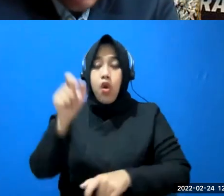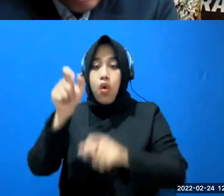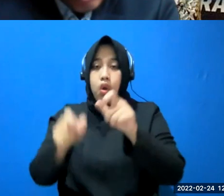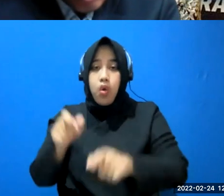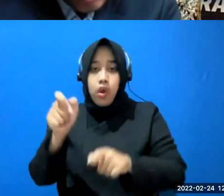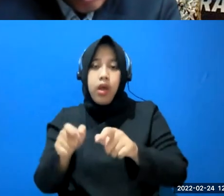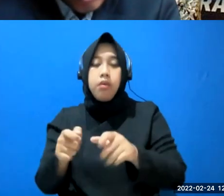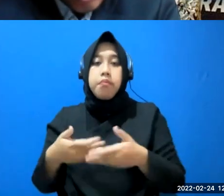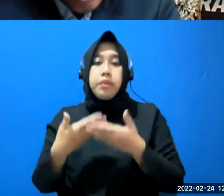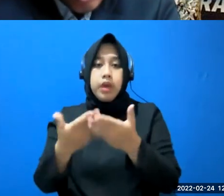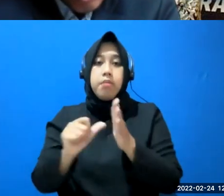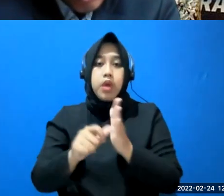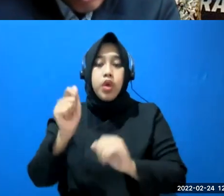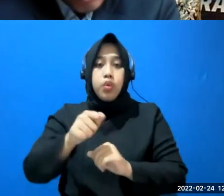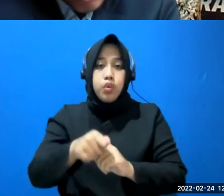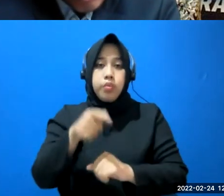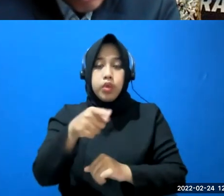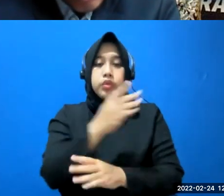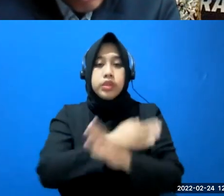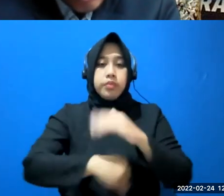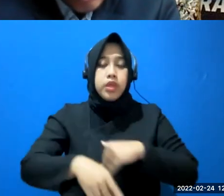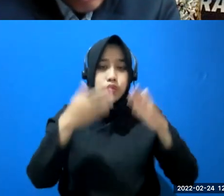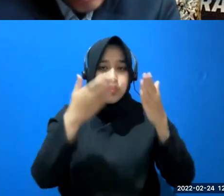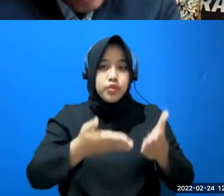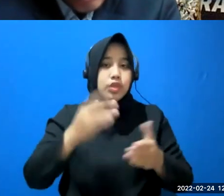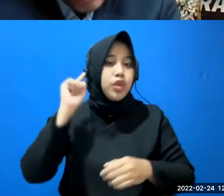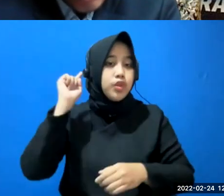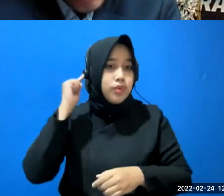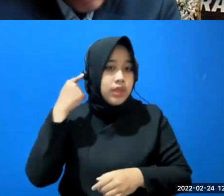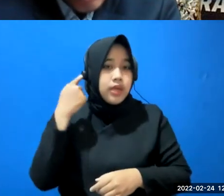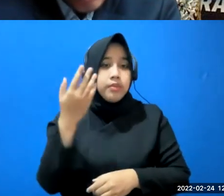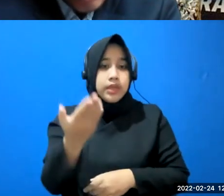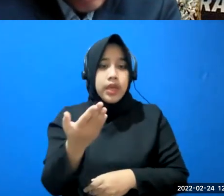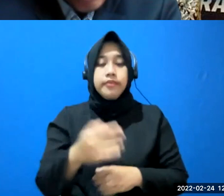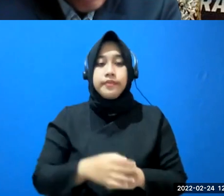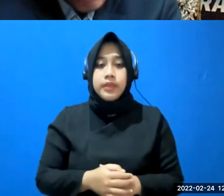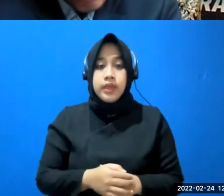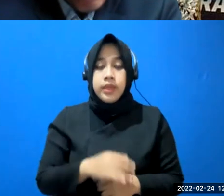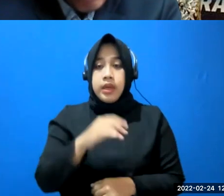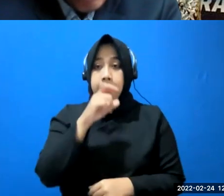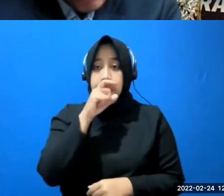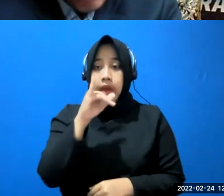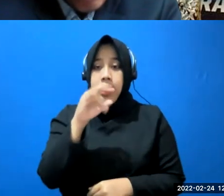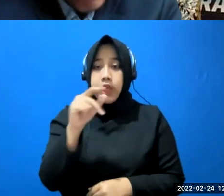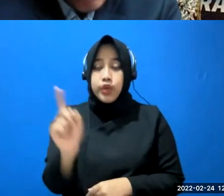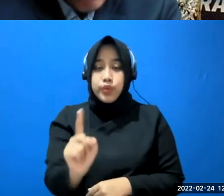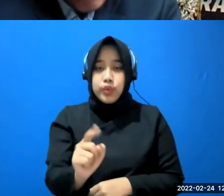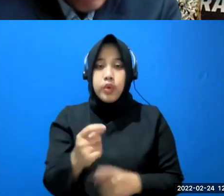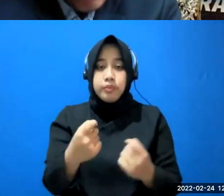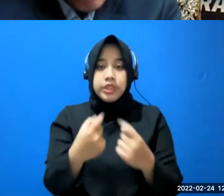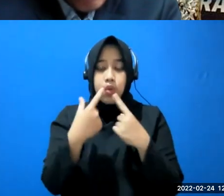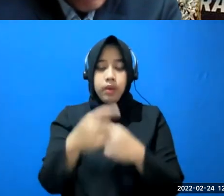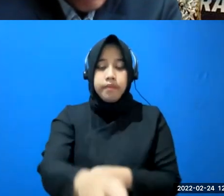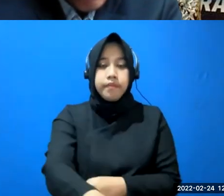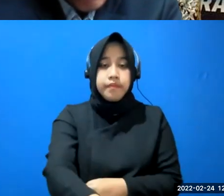difabel khususnya tulis disini saya mempersilahkan kepada masir mungkin terlebih dahulu untuk menjawab